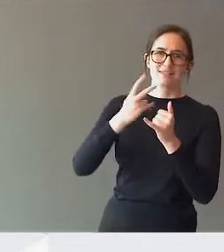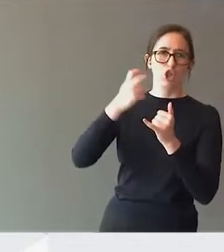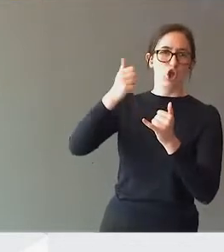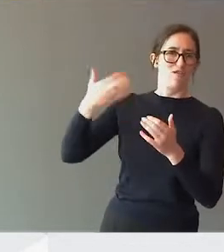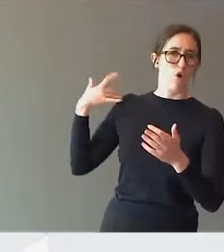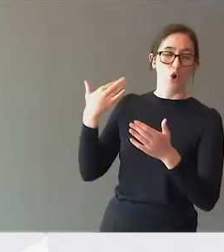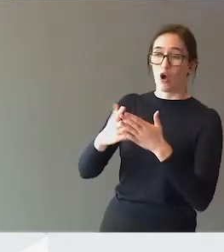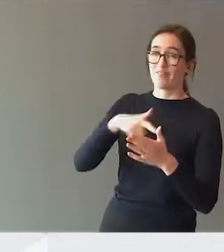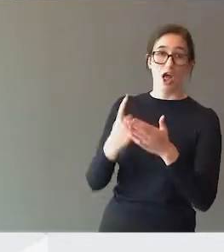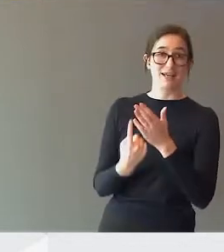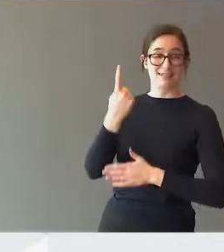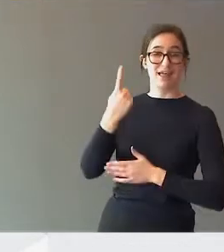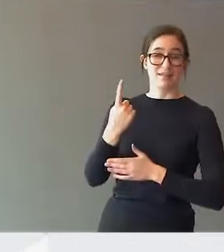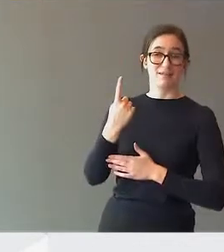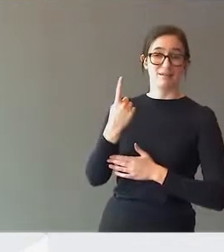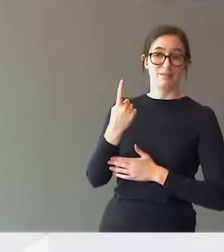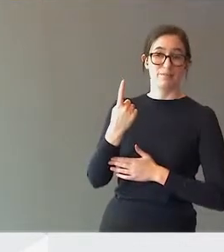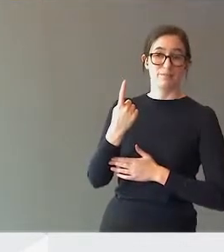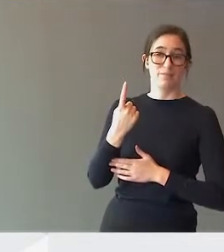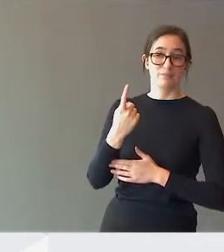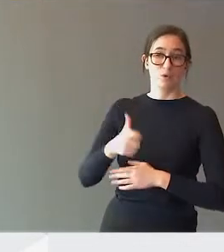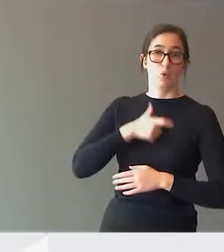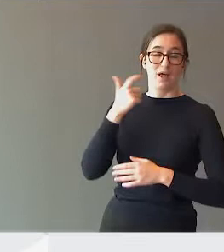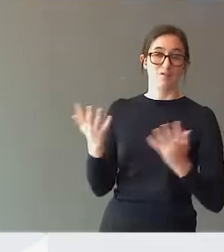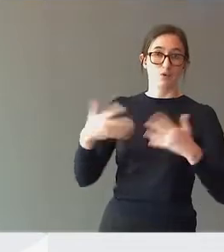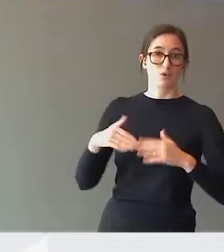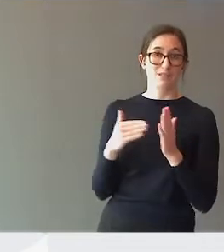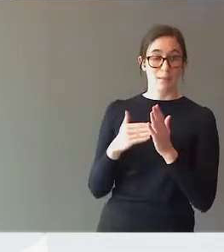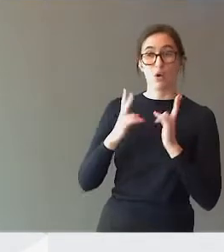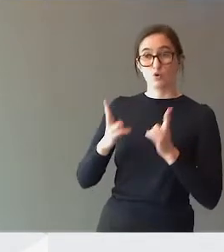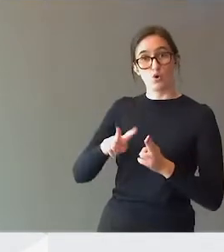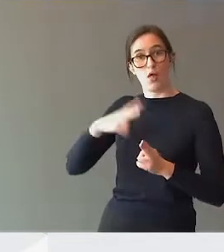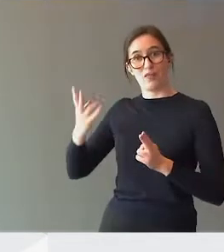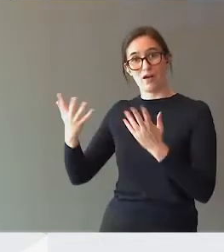vi har eksistert i unge funksjonshemmede, og funksjonshemmedes organisasjoner lenge før det.